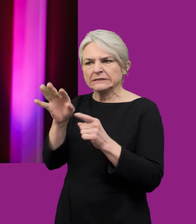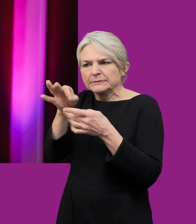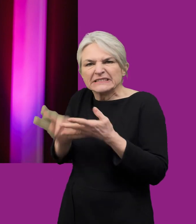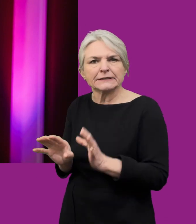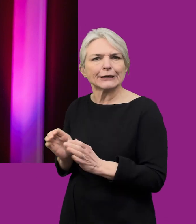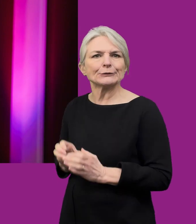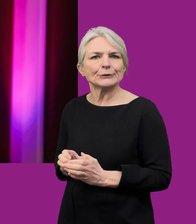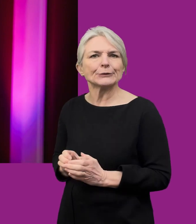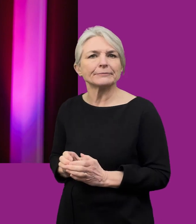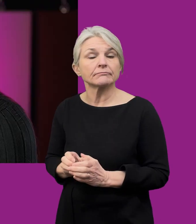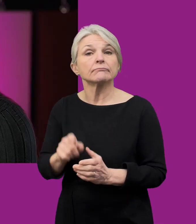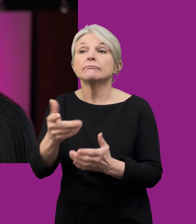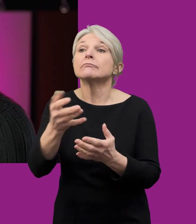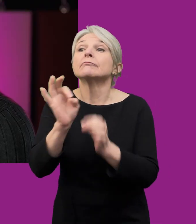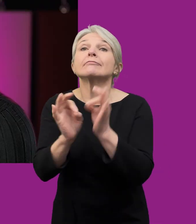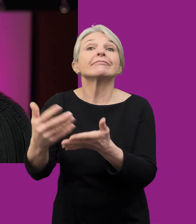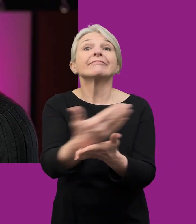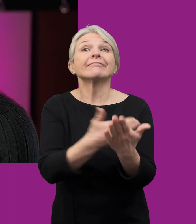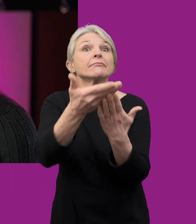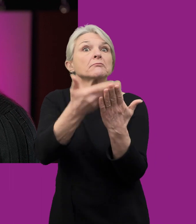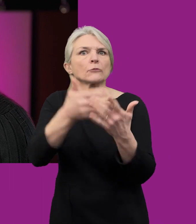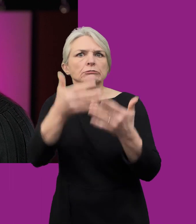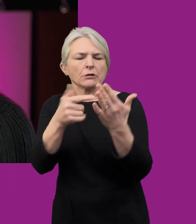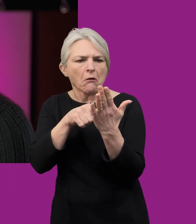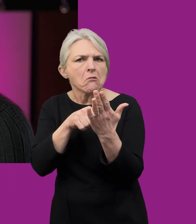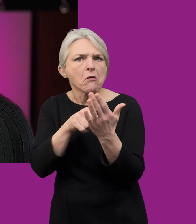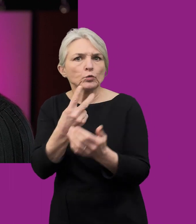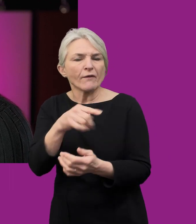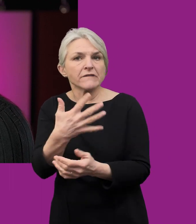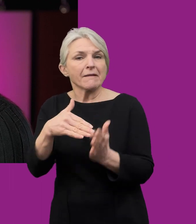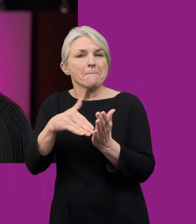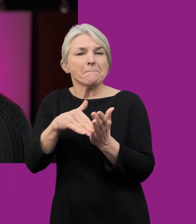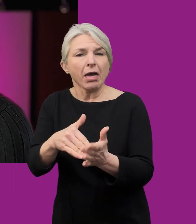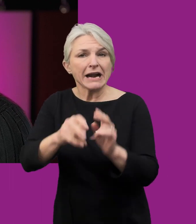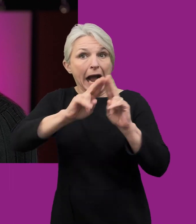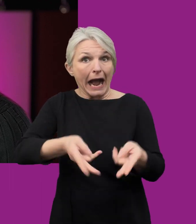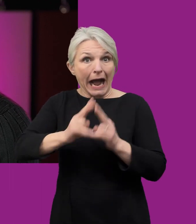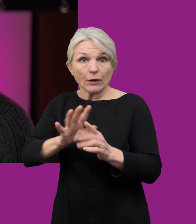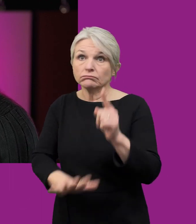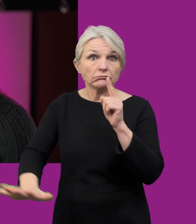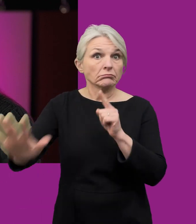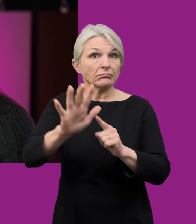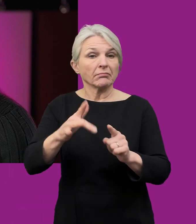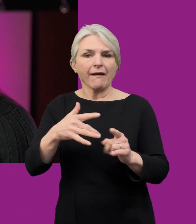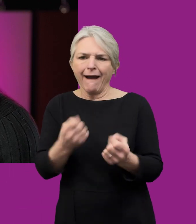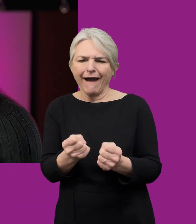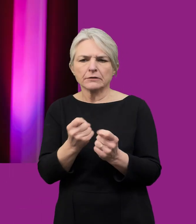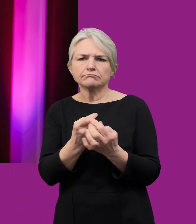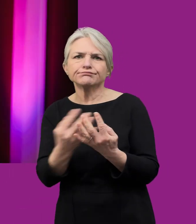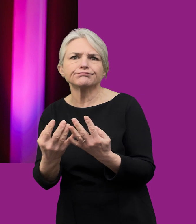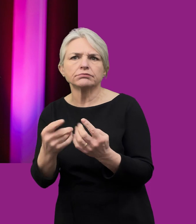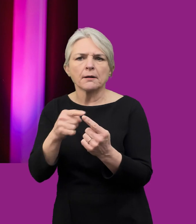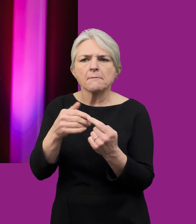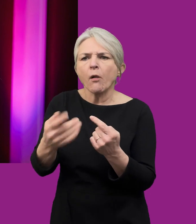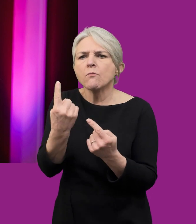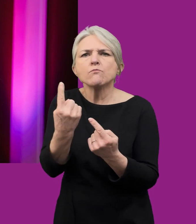gartrefu ethnigrydd cymyth. Roedd 2.5 miliwn o gartrefu yn cynnwys pobl a nododd 2 grwp ethnig neu fwy. Mae